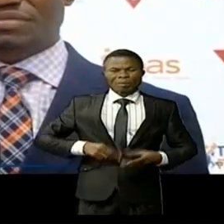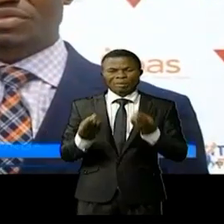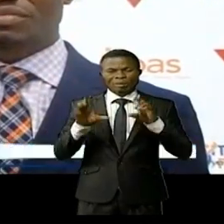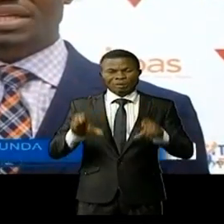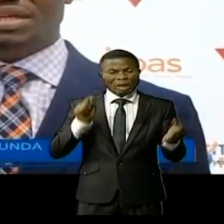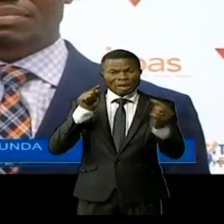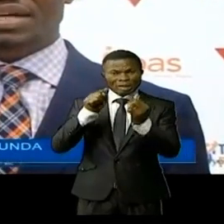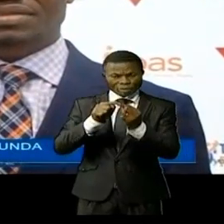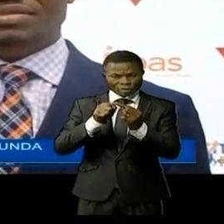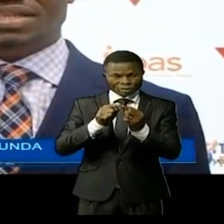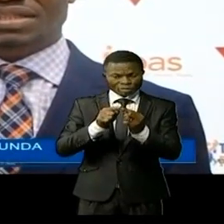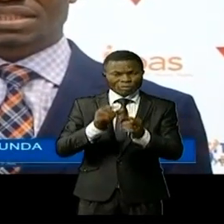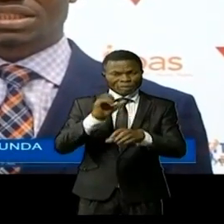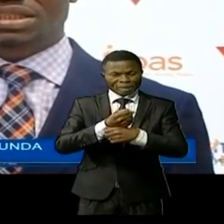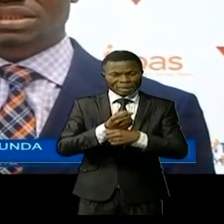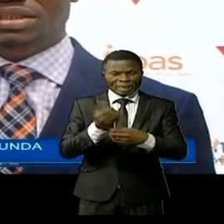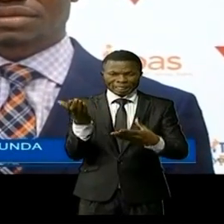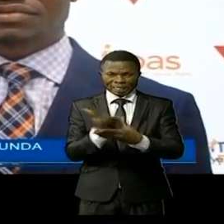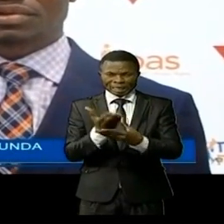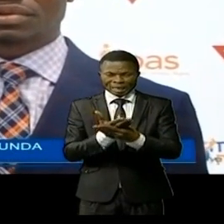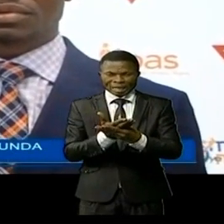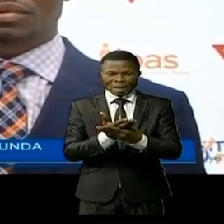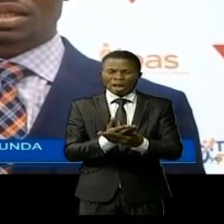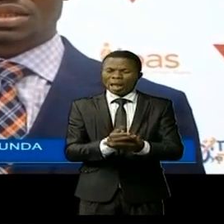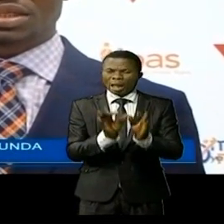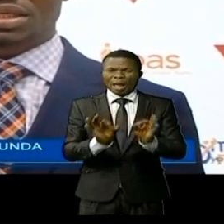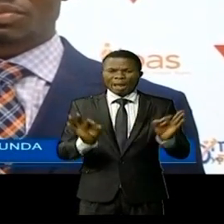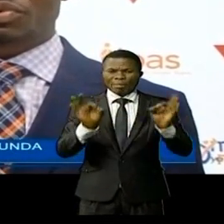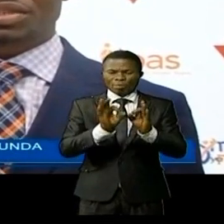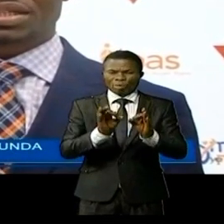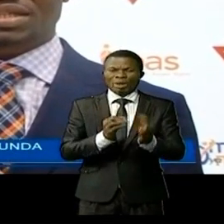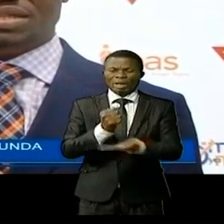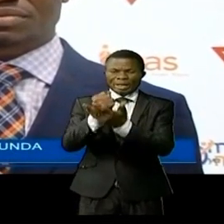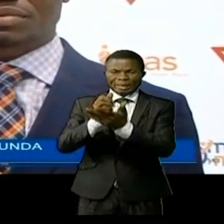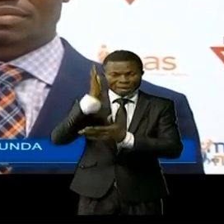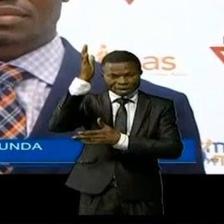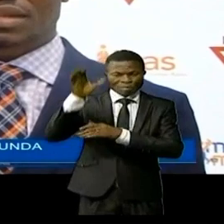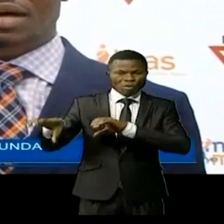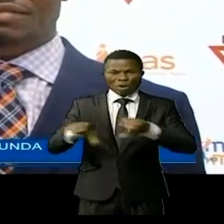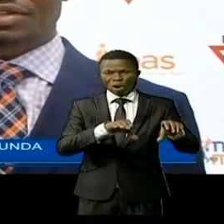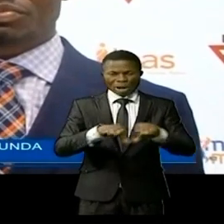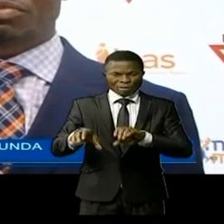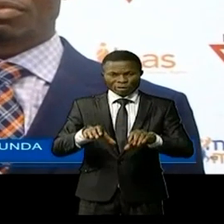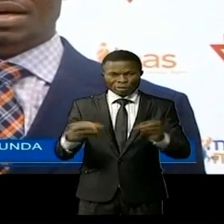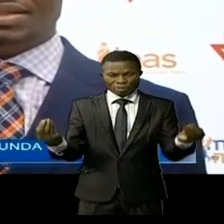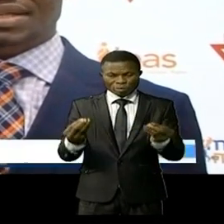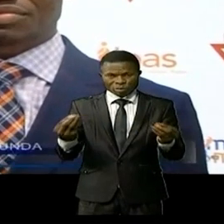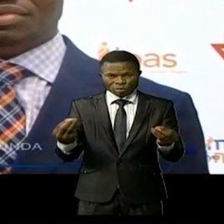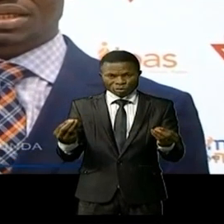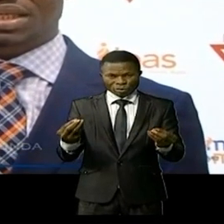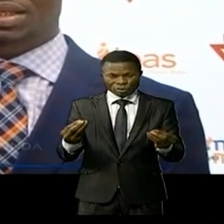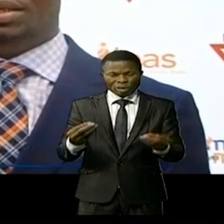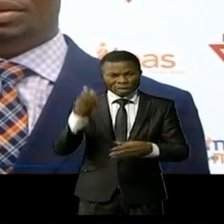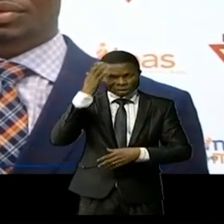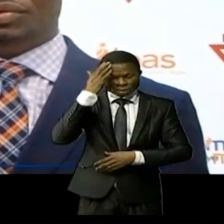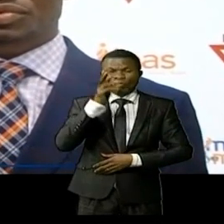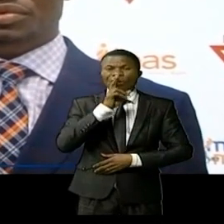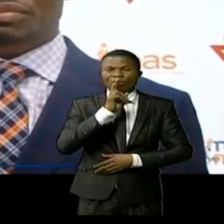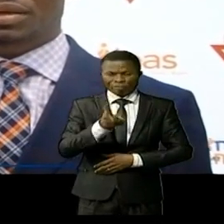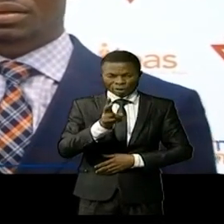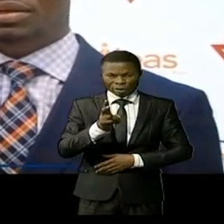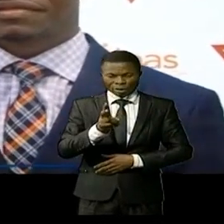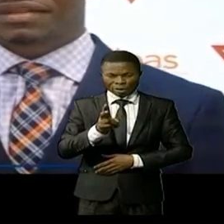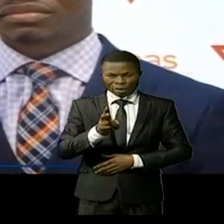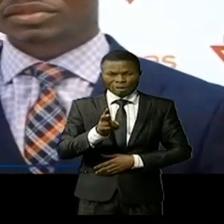'objectif c'est de mettre en place des stratégies qui vont guider les prochaines actions afin de pouvoir s'assurer que non